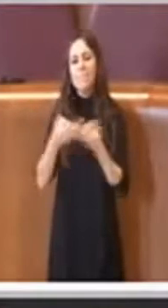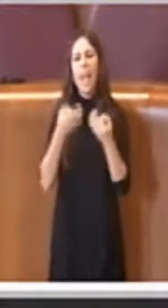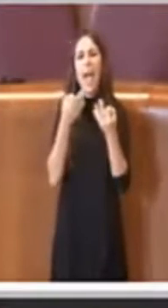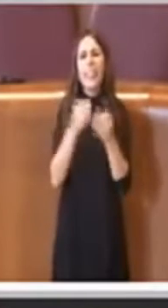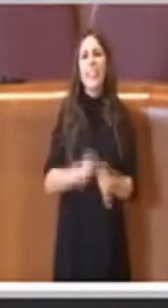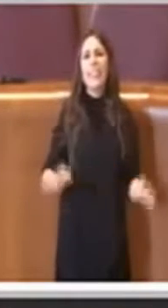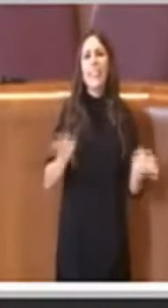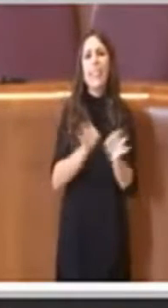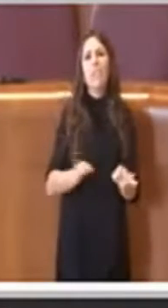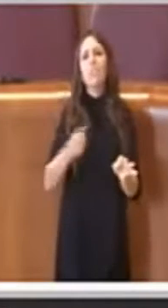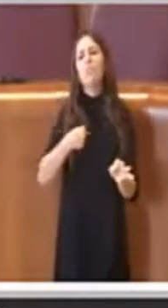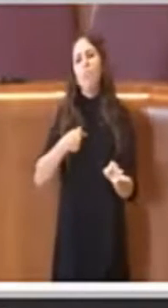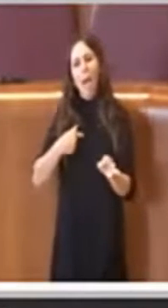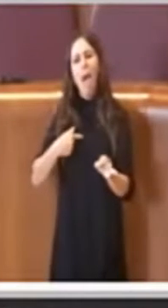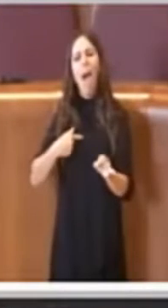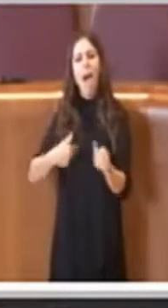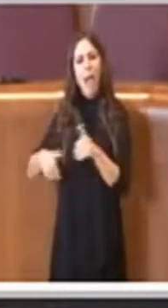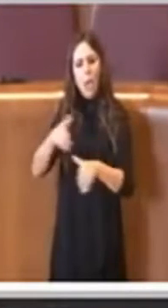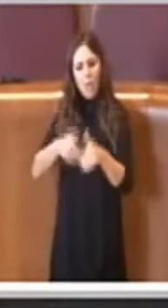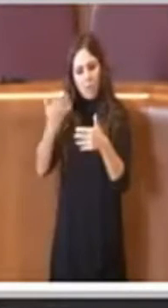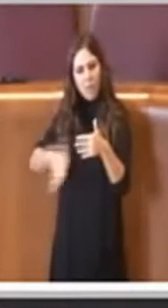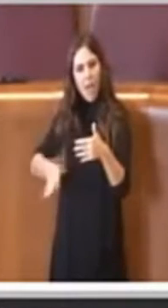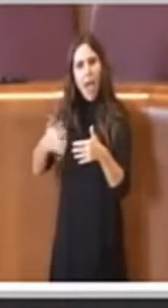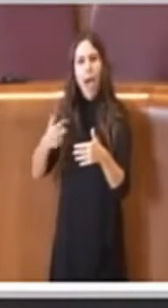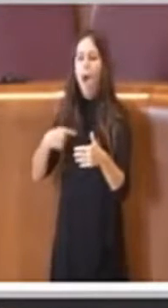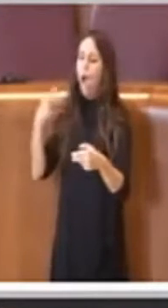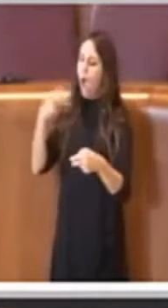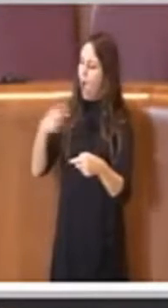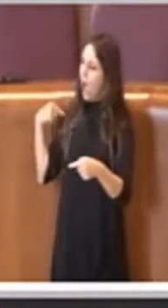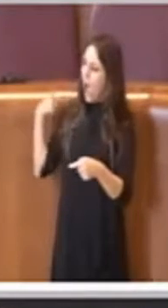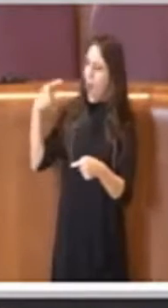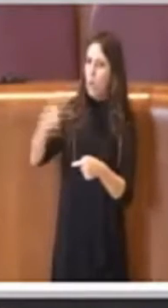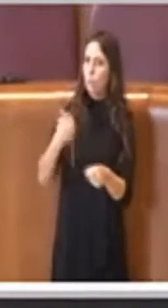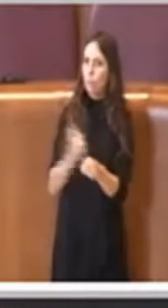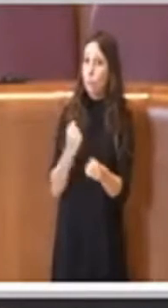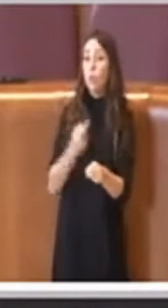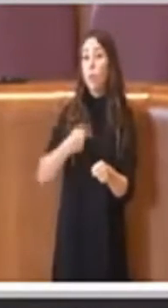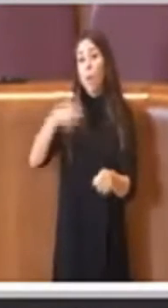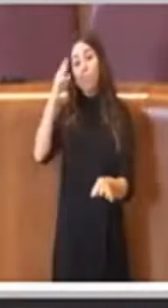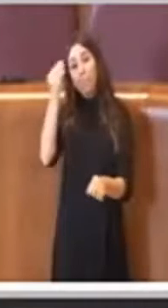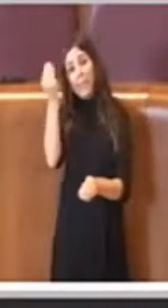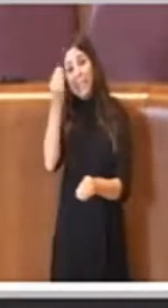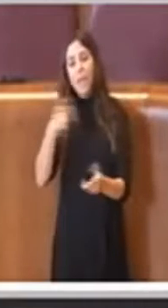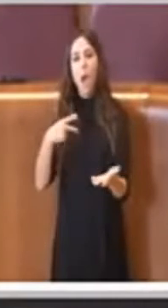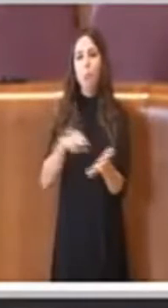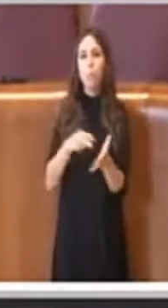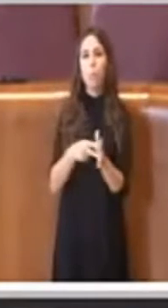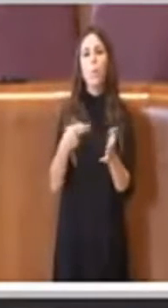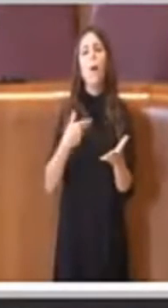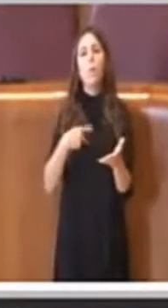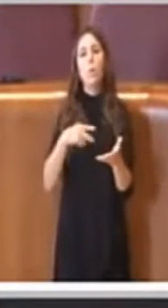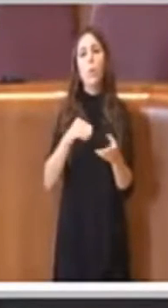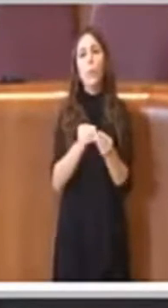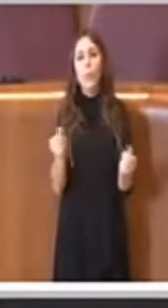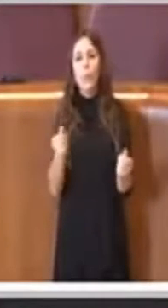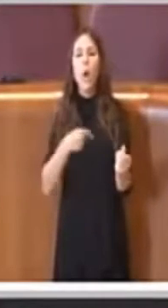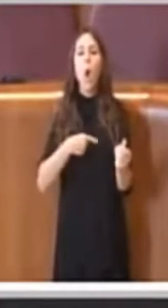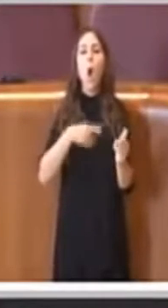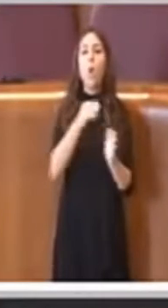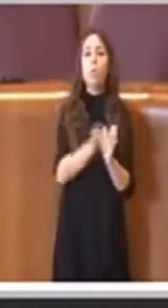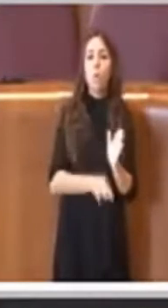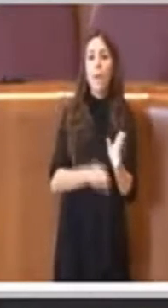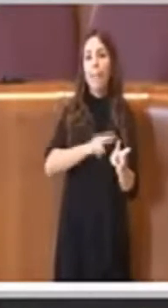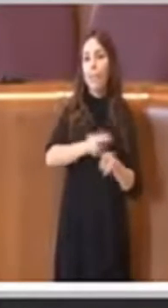elettorale, ci abbiamo orato per anni, si è pensato anche che si potesse arrivare a una soluzione a livello normativo nazionale, non è ancora